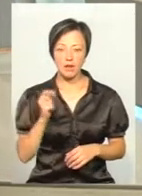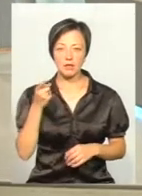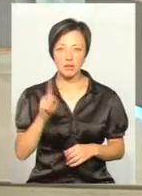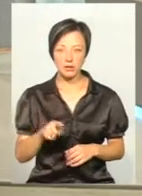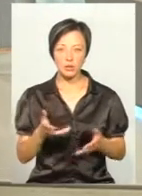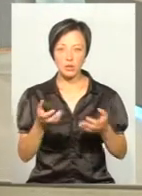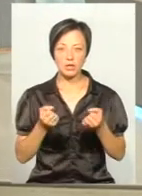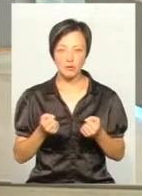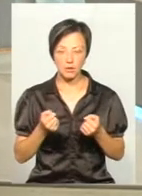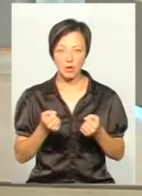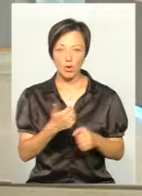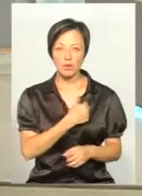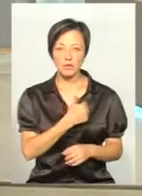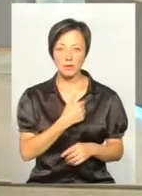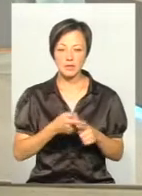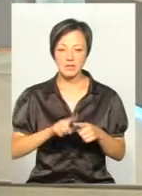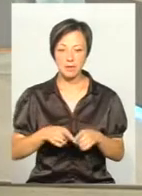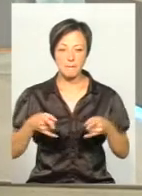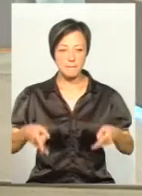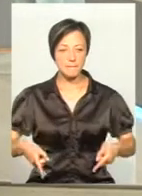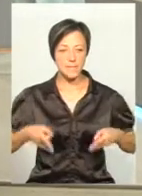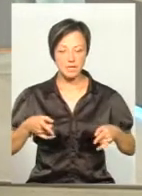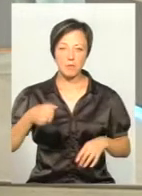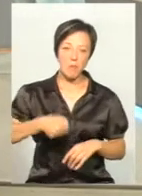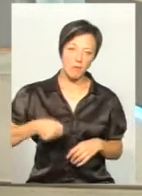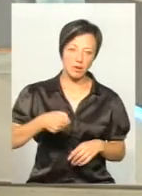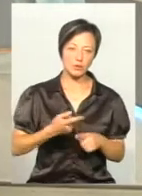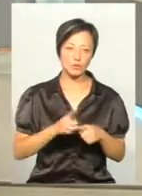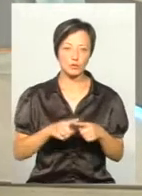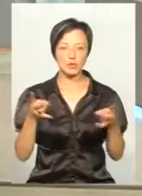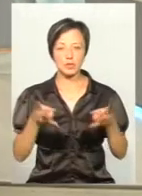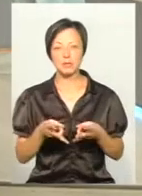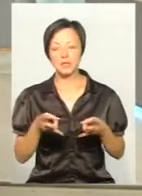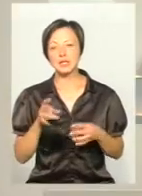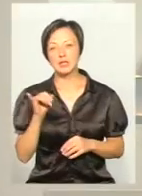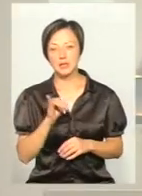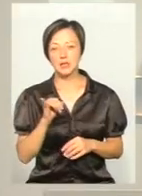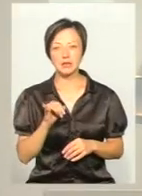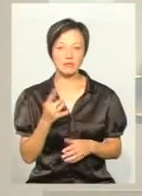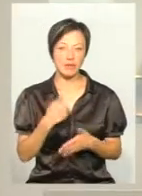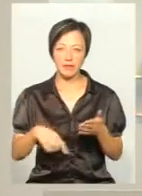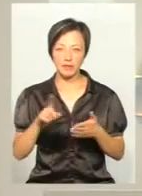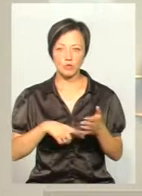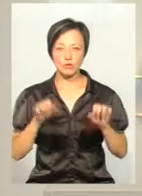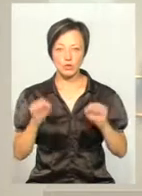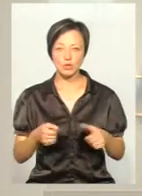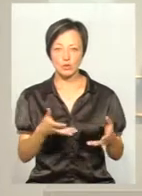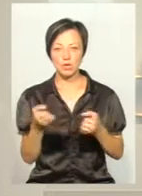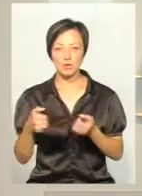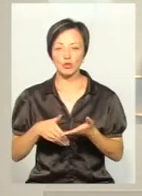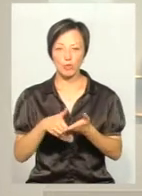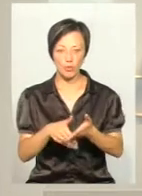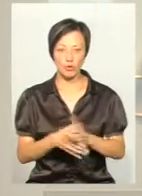отримати хоча б ці милиці, які їй потрібні, і от вона зневірилась у тому, що можна отримати